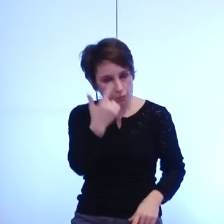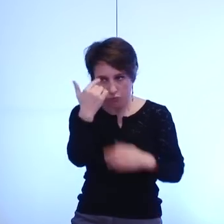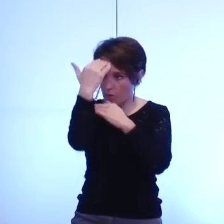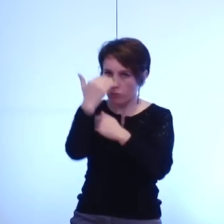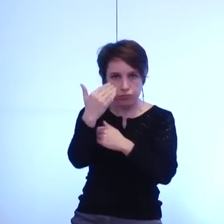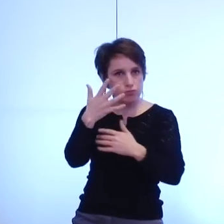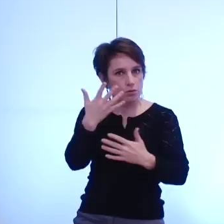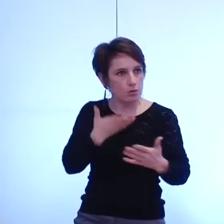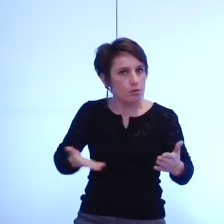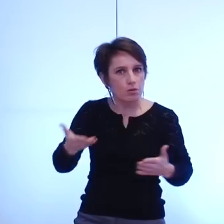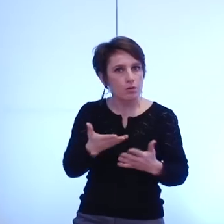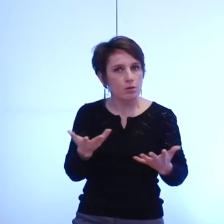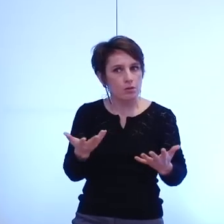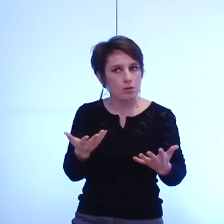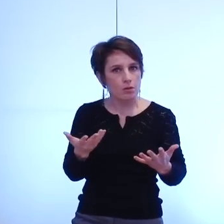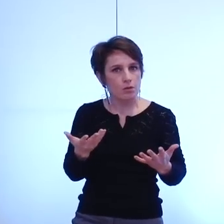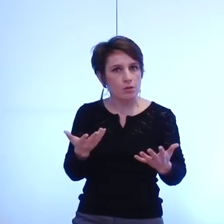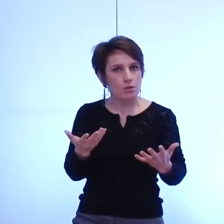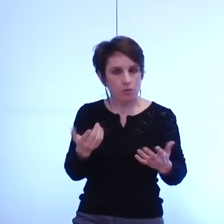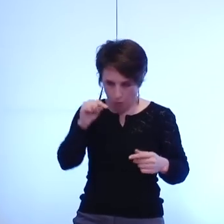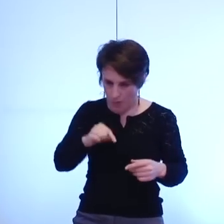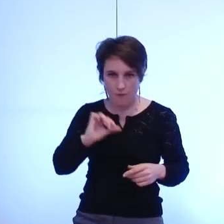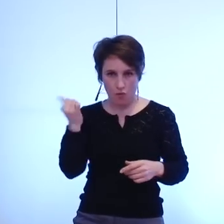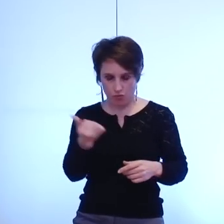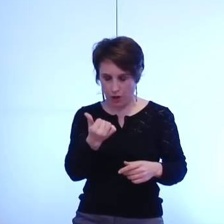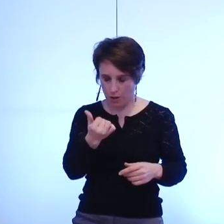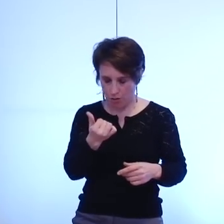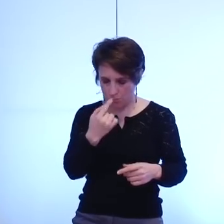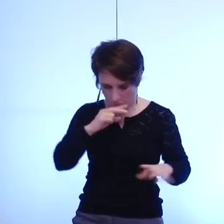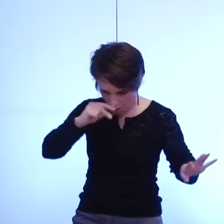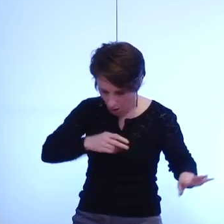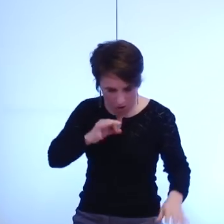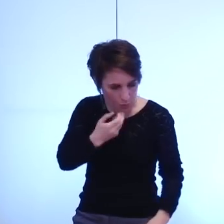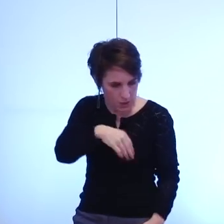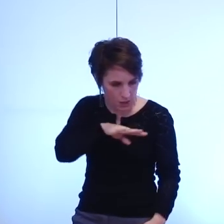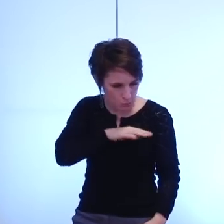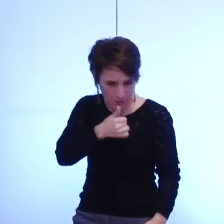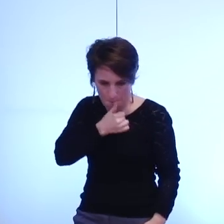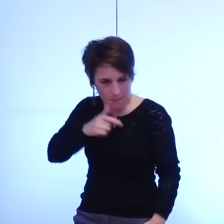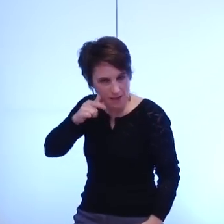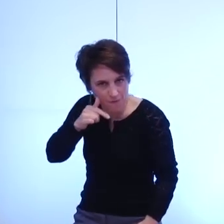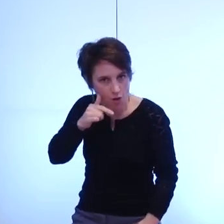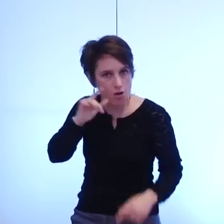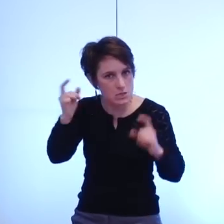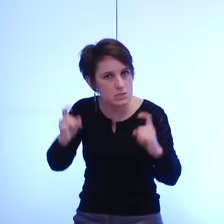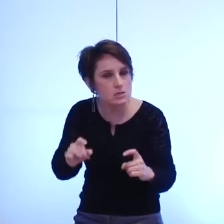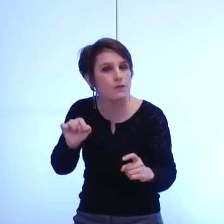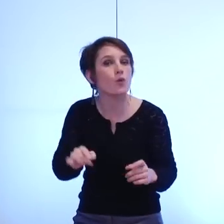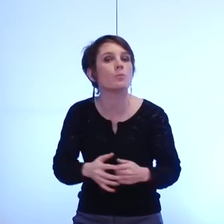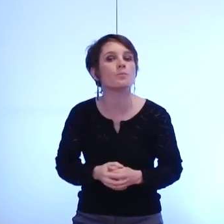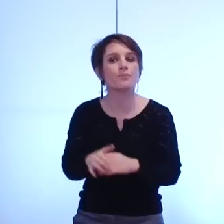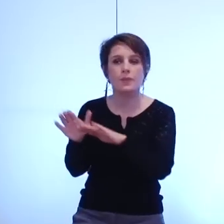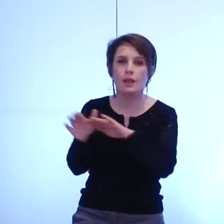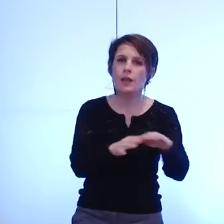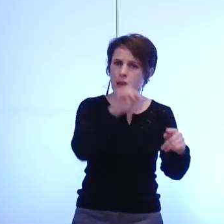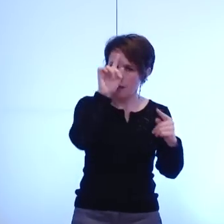métropolitains aujourd'hui et nous avons à en prendre toute notre charge c'est les questions d'insertion et d'emploi là